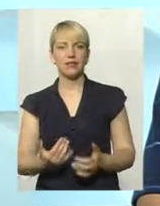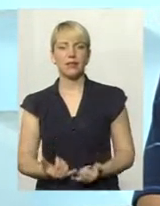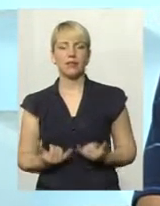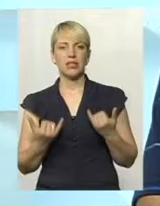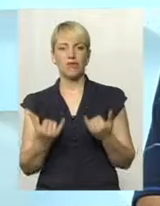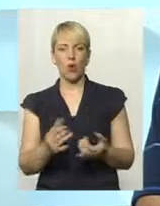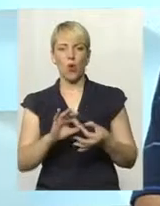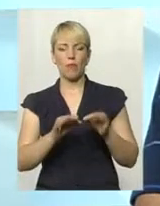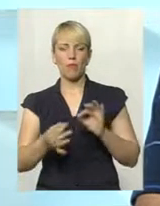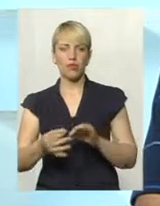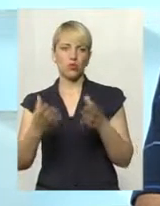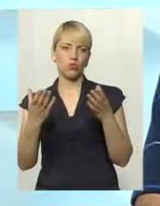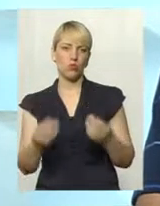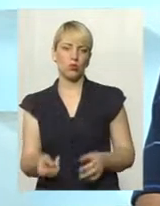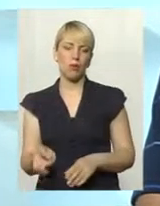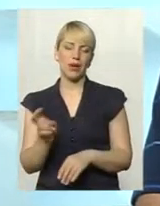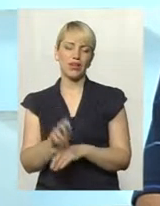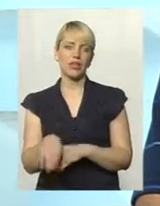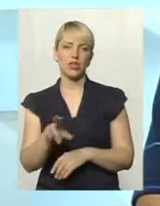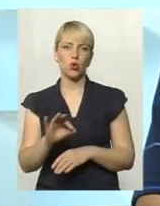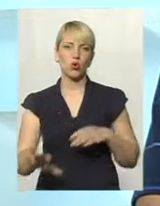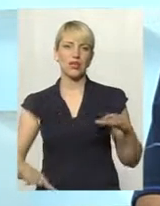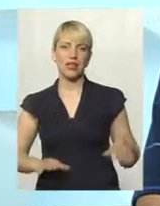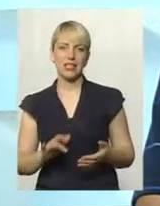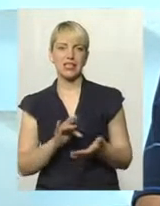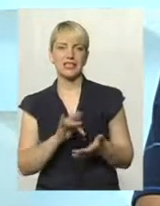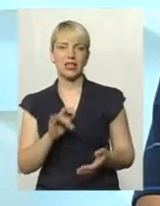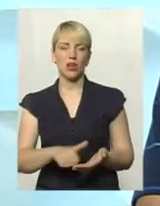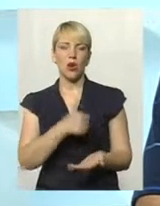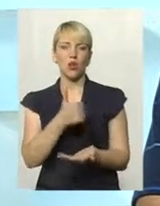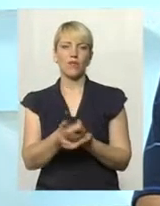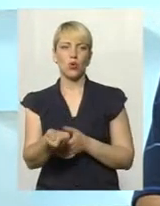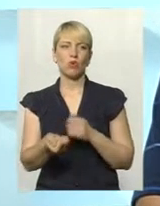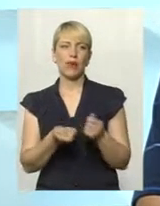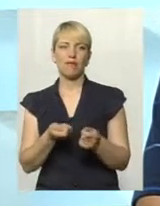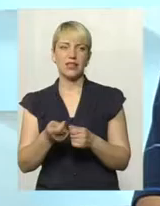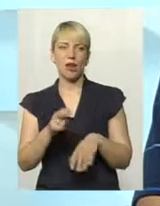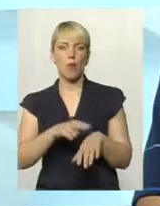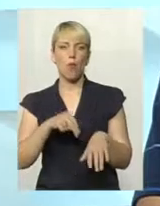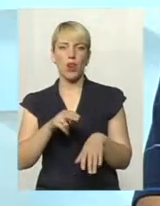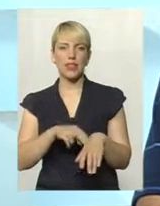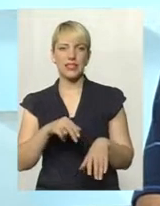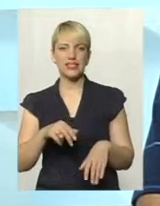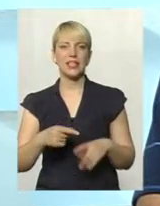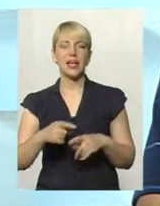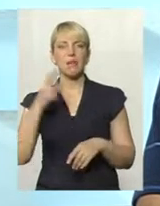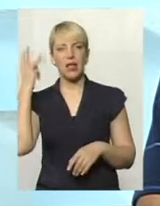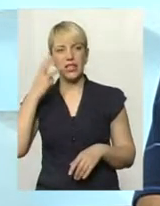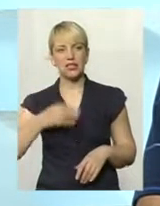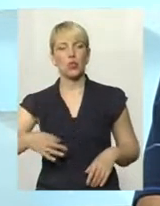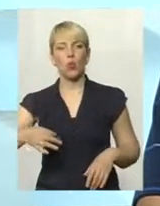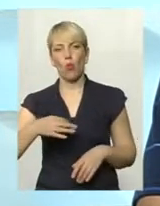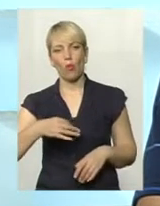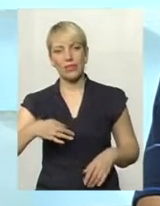Олімпійському дню, прийти до тренінгового центру головного управління поліції Хмельницької області, національної